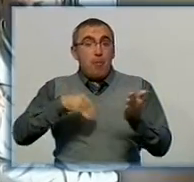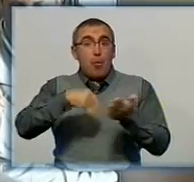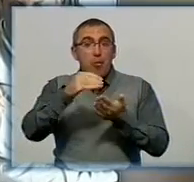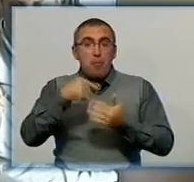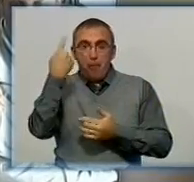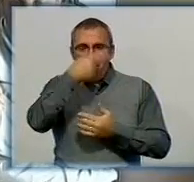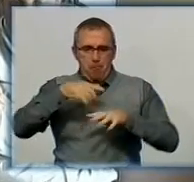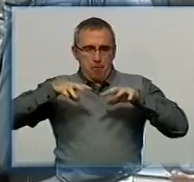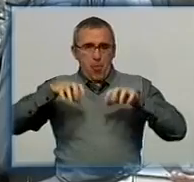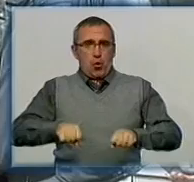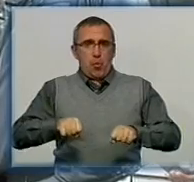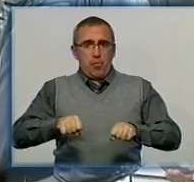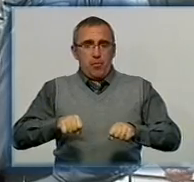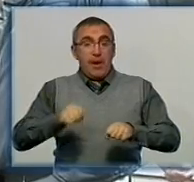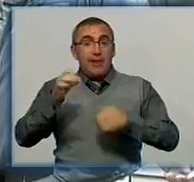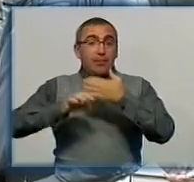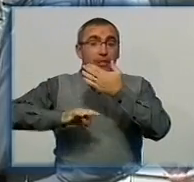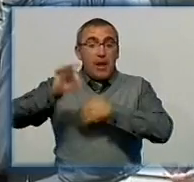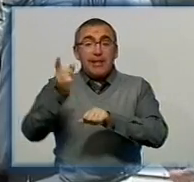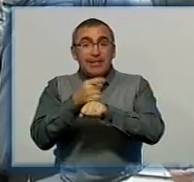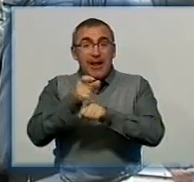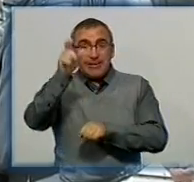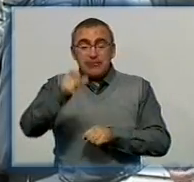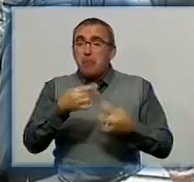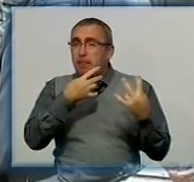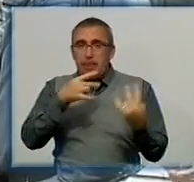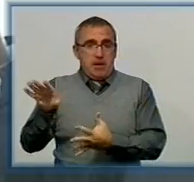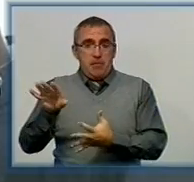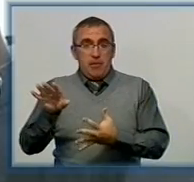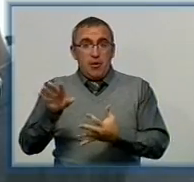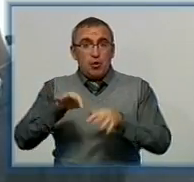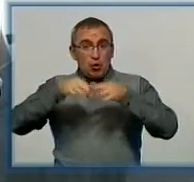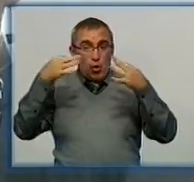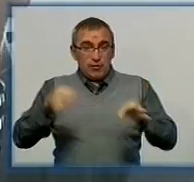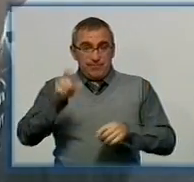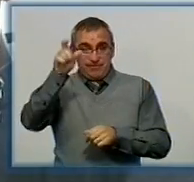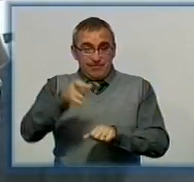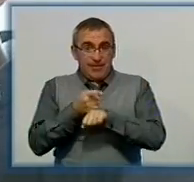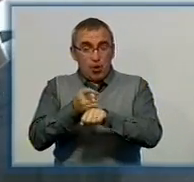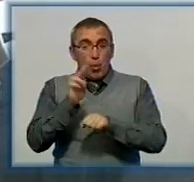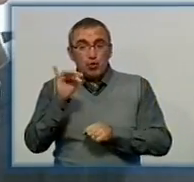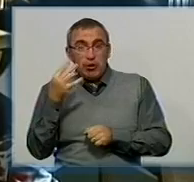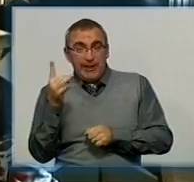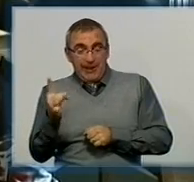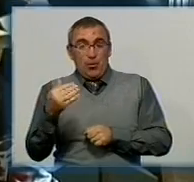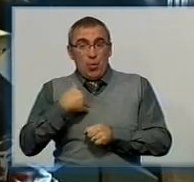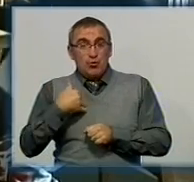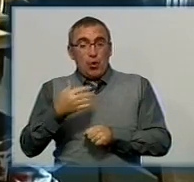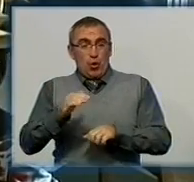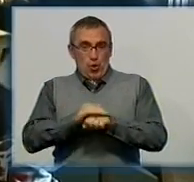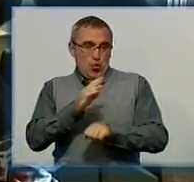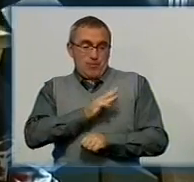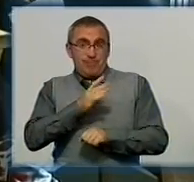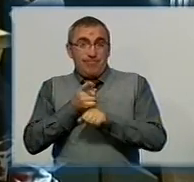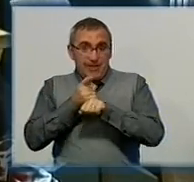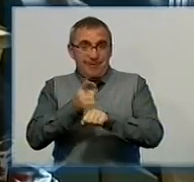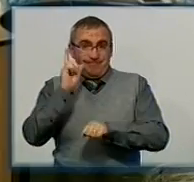-монополістом. На сході танкісти не потрібні. Досвідчений танкіст Володимир Кушнір хотів добровольцем піти до армії, але йому